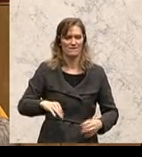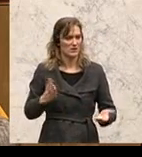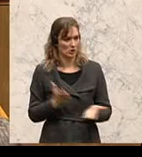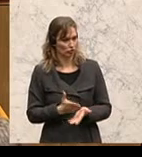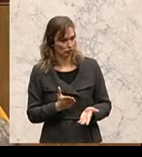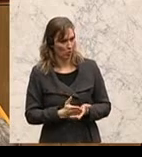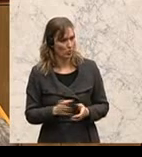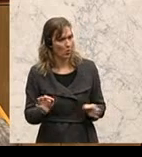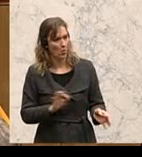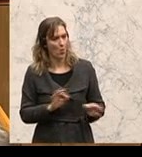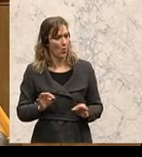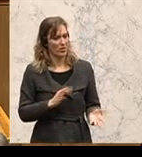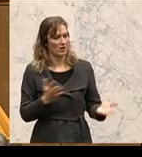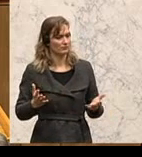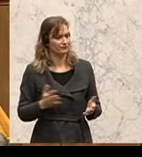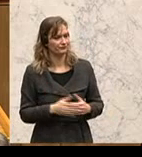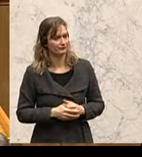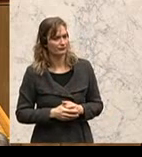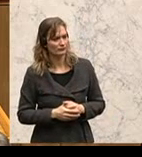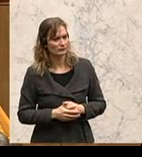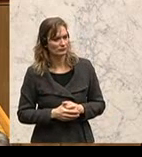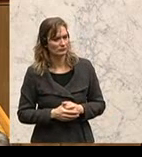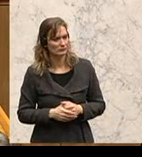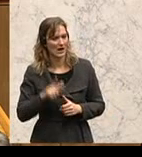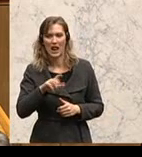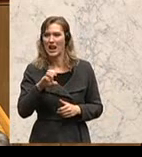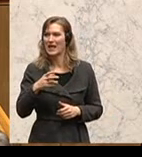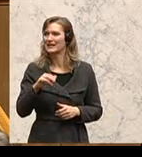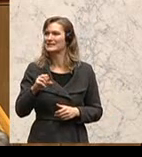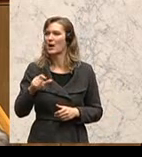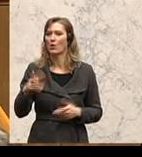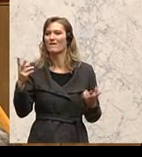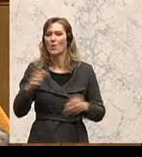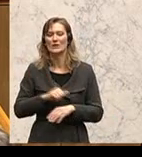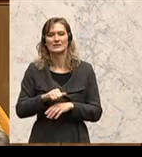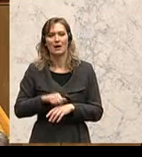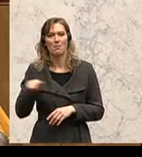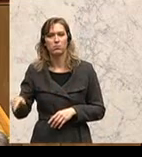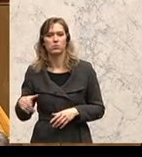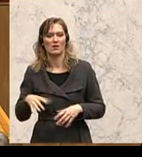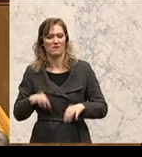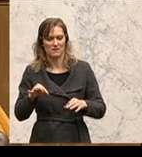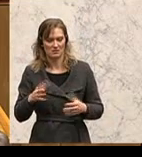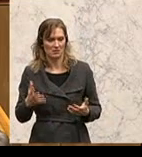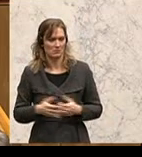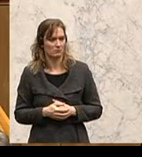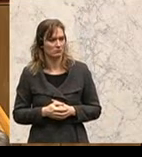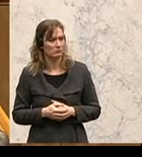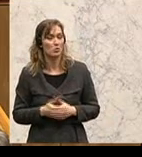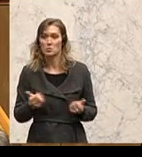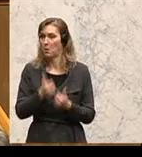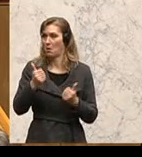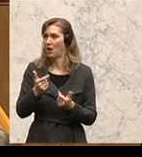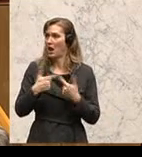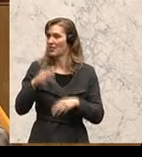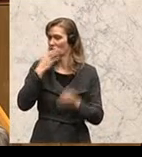Lee Hissilung Regierungschef in Singapur ist, das finde ich auch in der Länderinformation. Toll, Seiten gefüllt